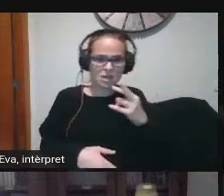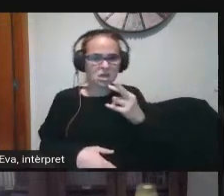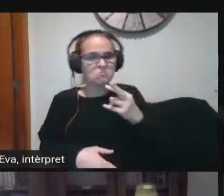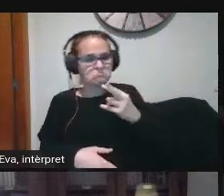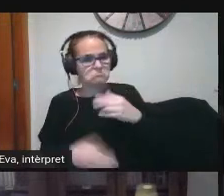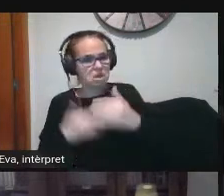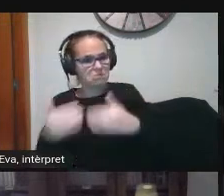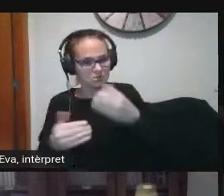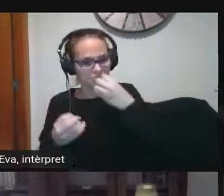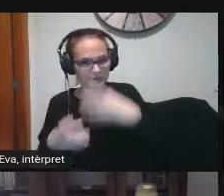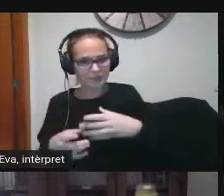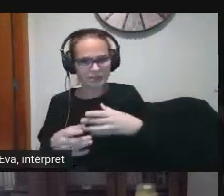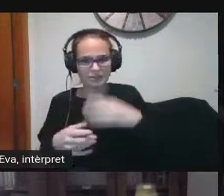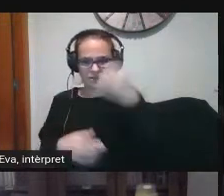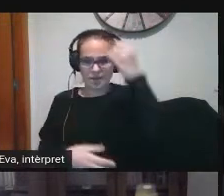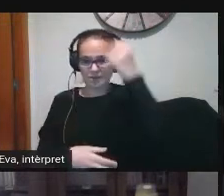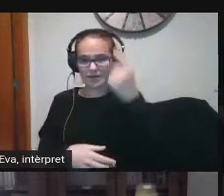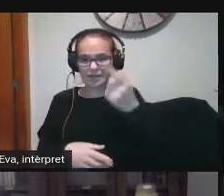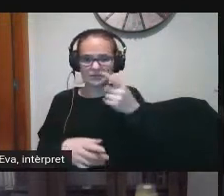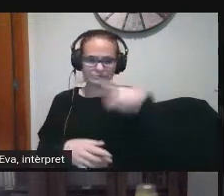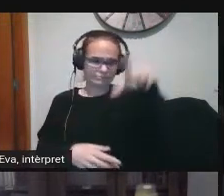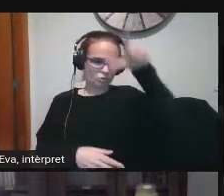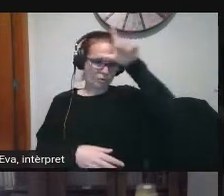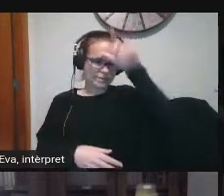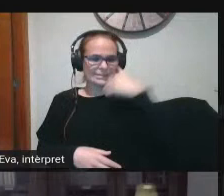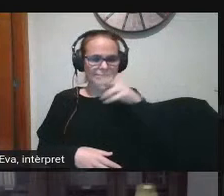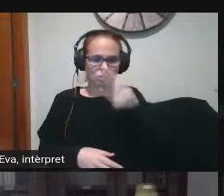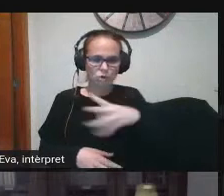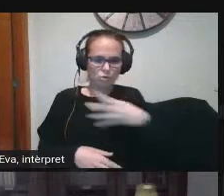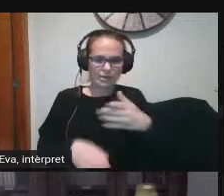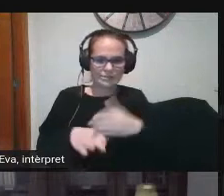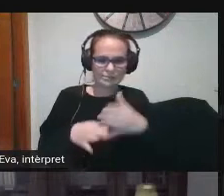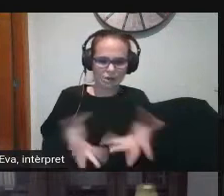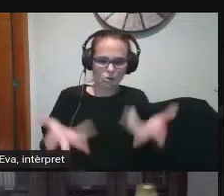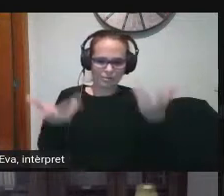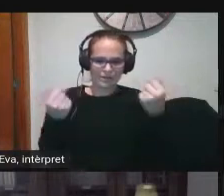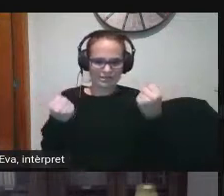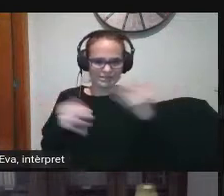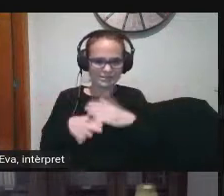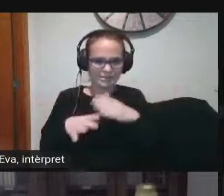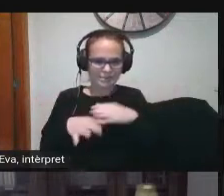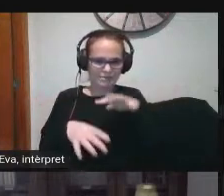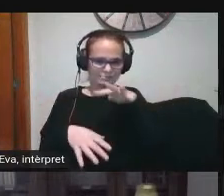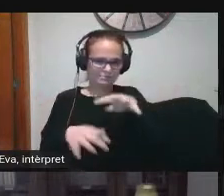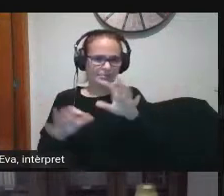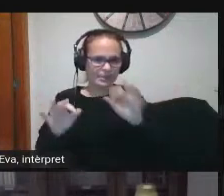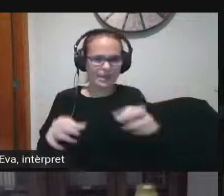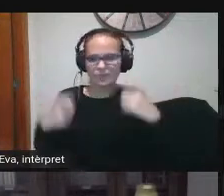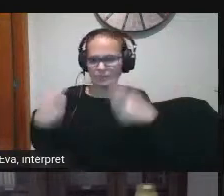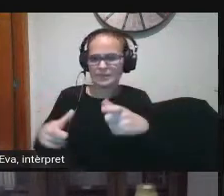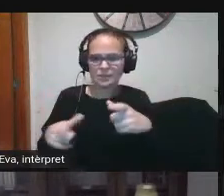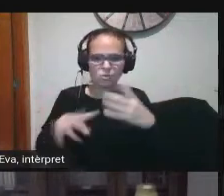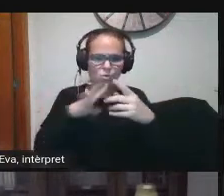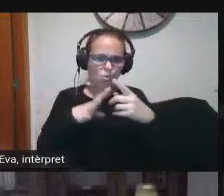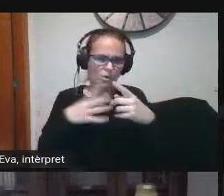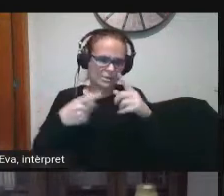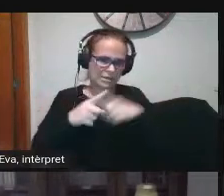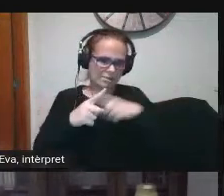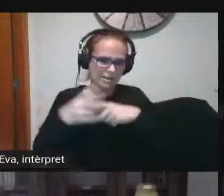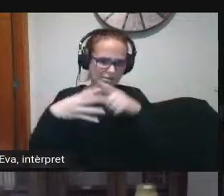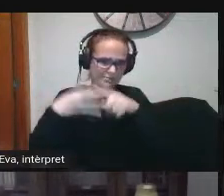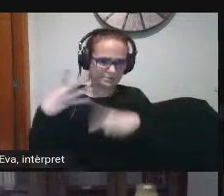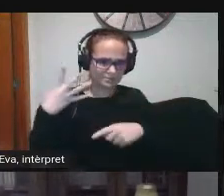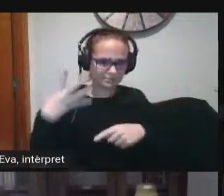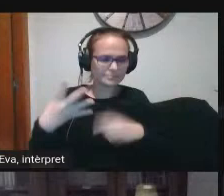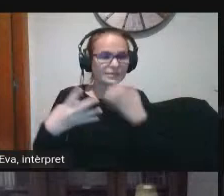sabeu que totes les rúbriques de competència que fa el departament fan servir aquests quatre nivells llavors